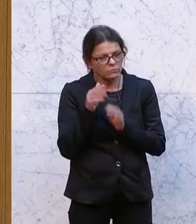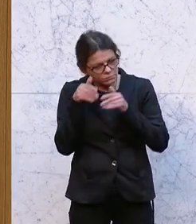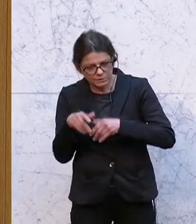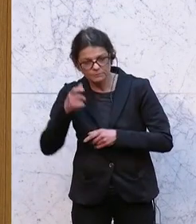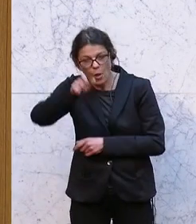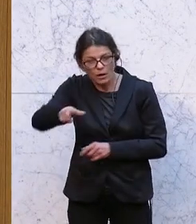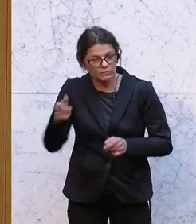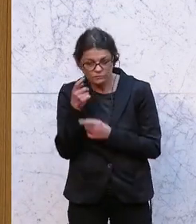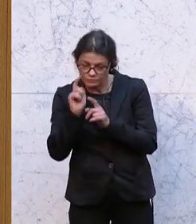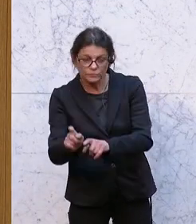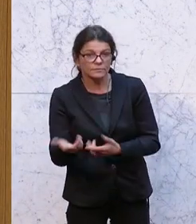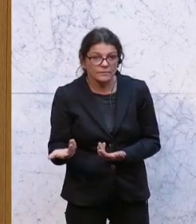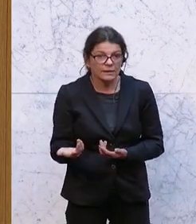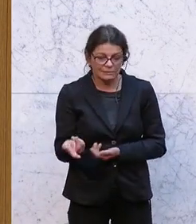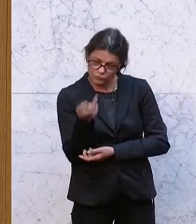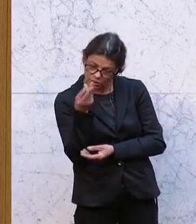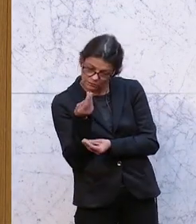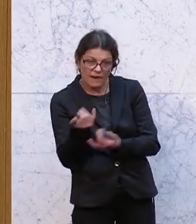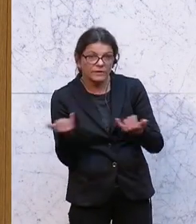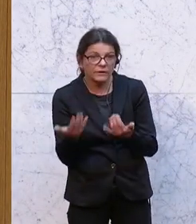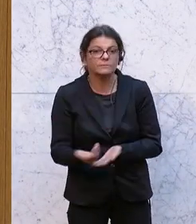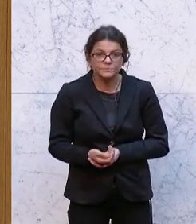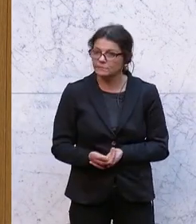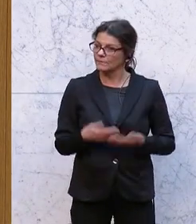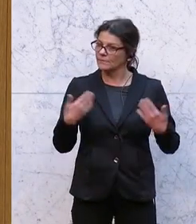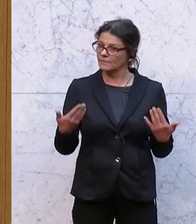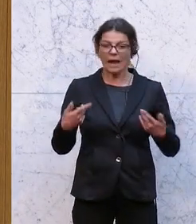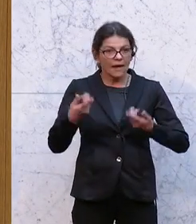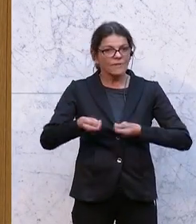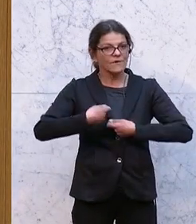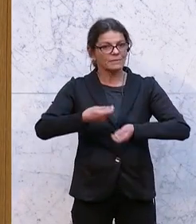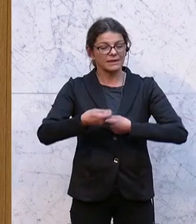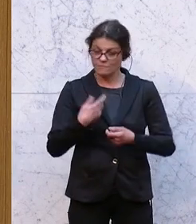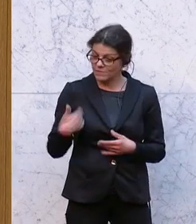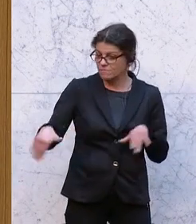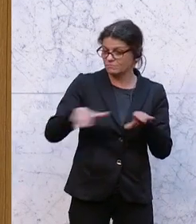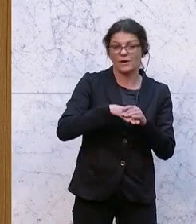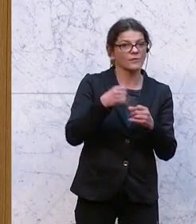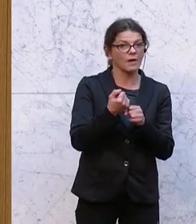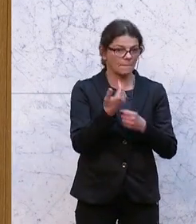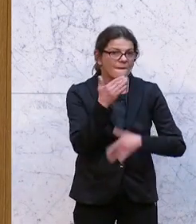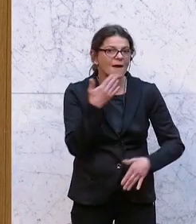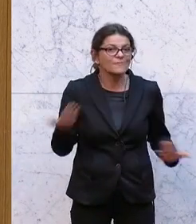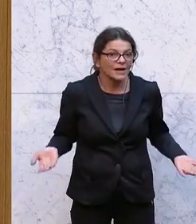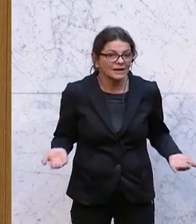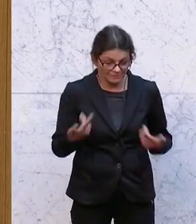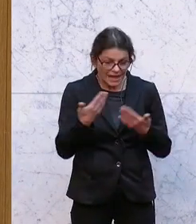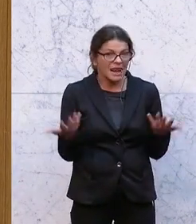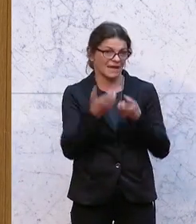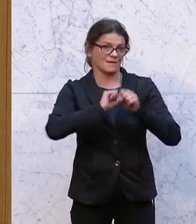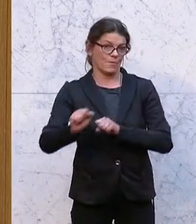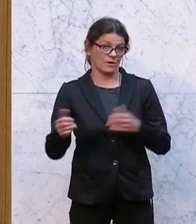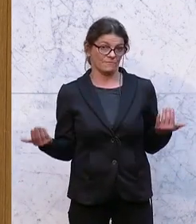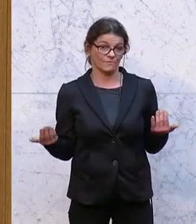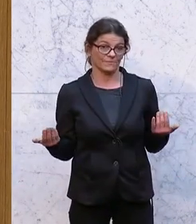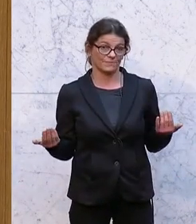entsprechenden Klientinnen kümmern können, eine Vermittlung, die Wiederaufnahme von Jobs natürlich viel einfacher unmöglich ist.